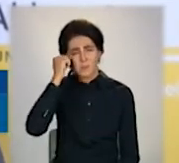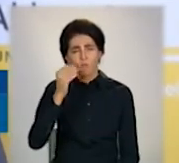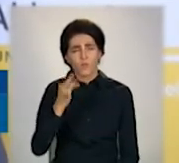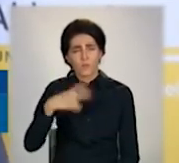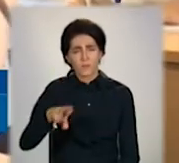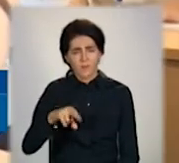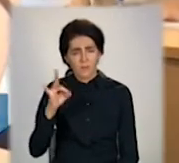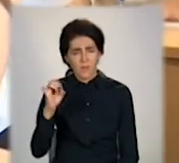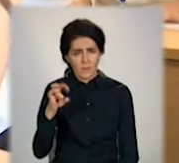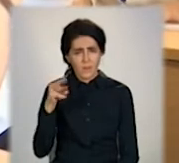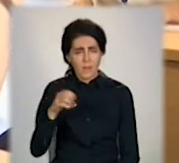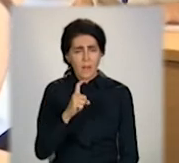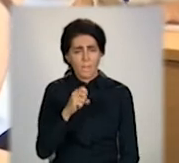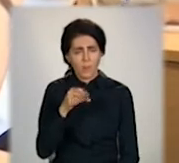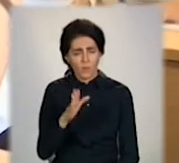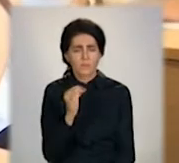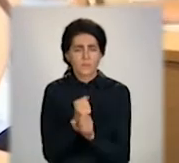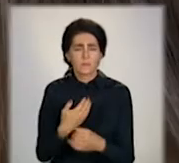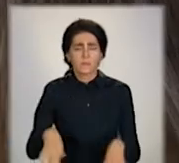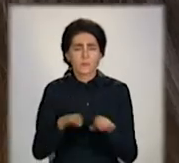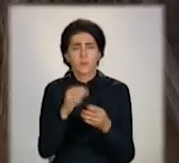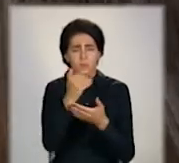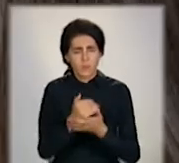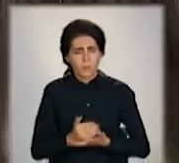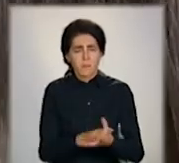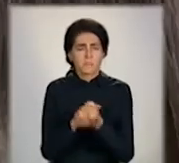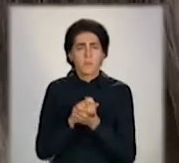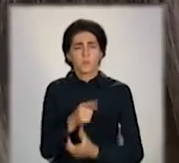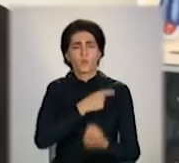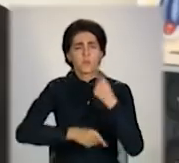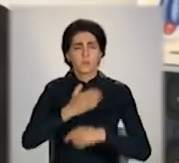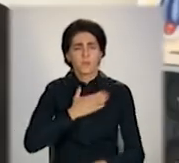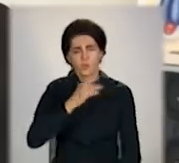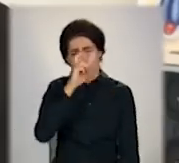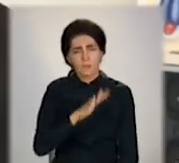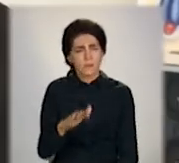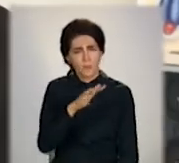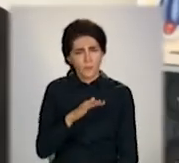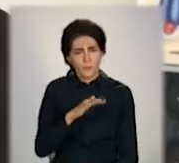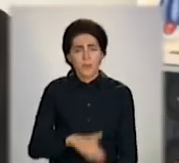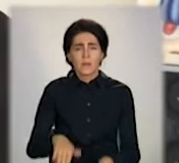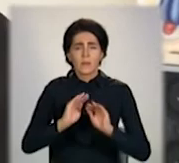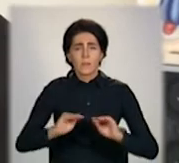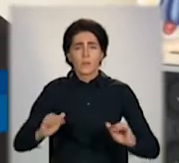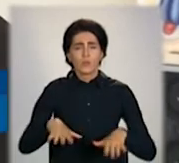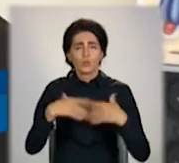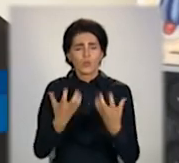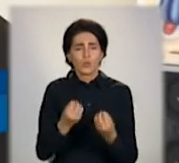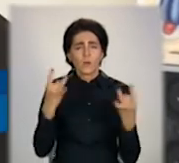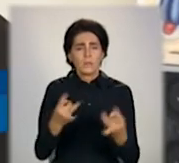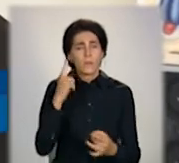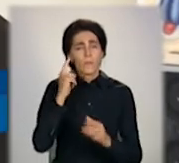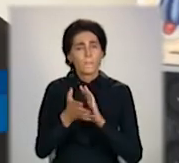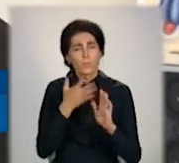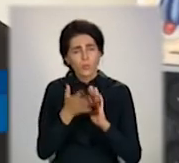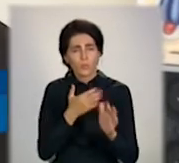зробили цей проєкт. Це дуже важливо, щоб мир повернувся до нашої країни. Діти ще раз упевнюються, що